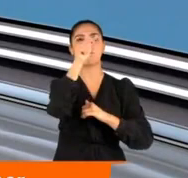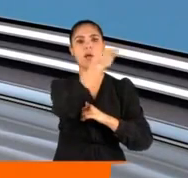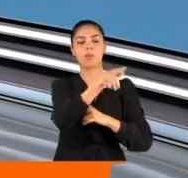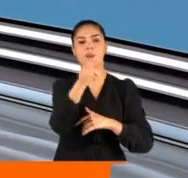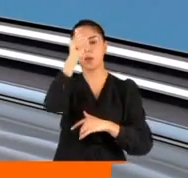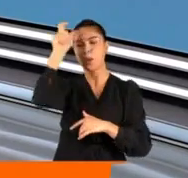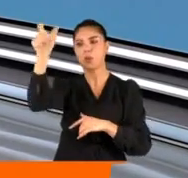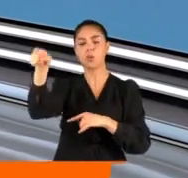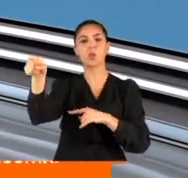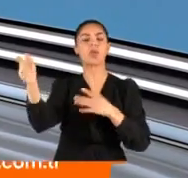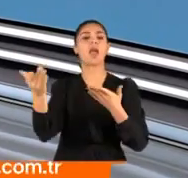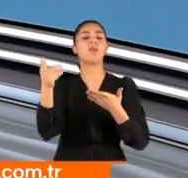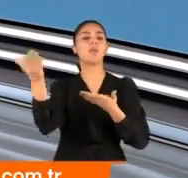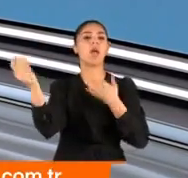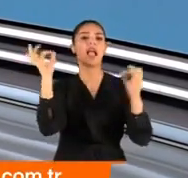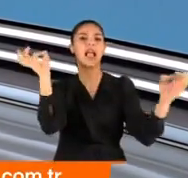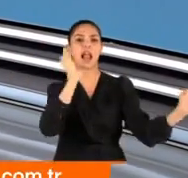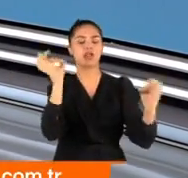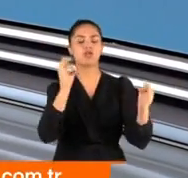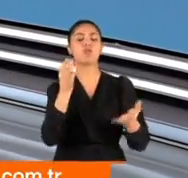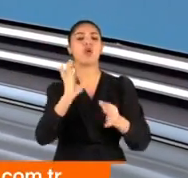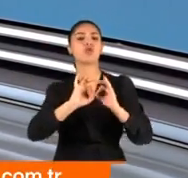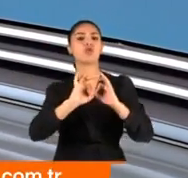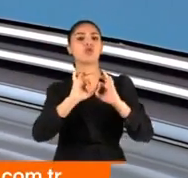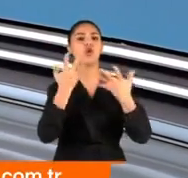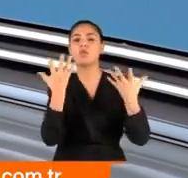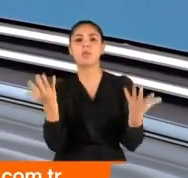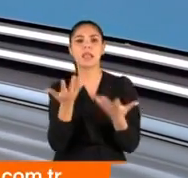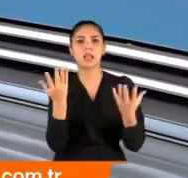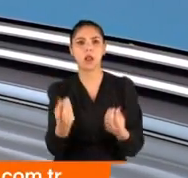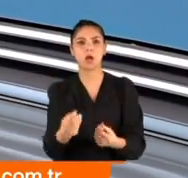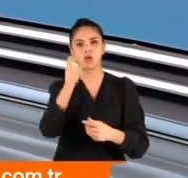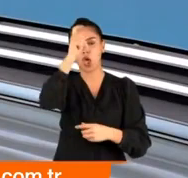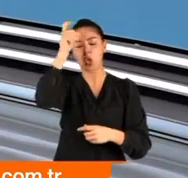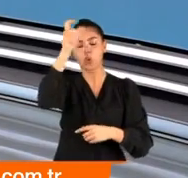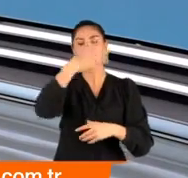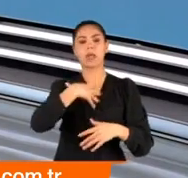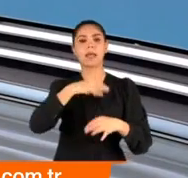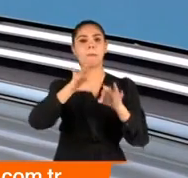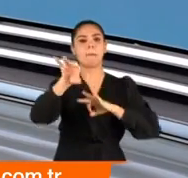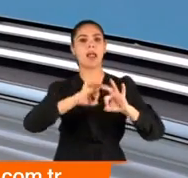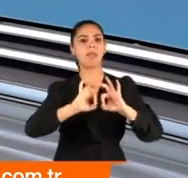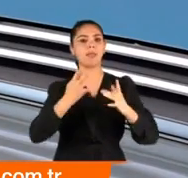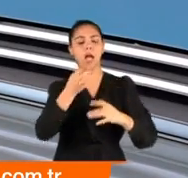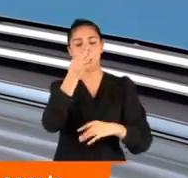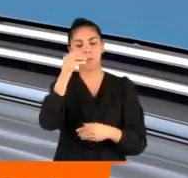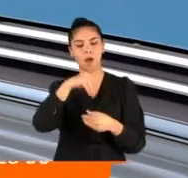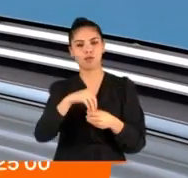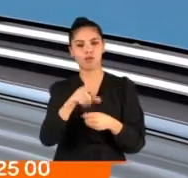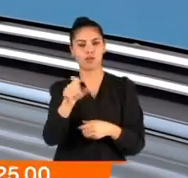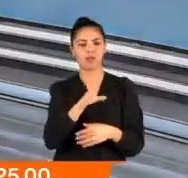istişareler yürüttüğünü açıkladı. Peki F-35'ler sorunu nasıl çözecek? Türkiye'nin B planı ne? Cevabı haberimizde.